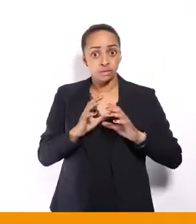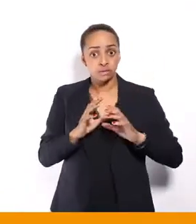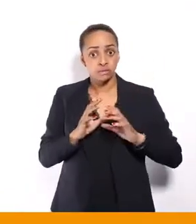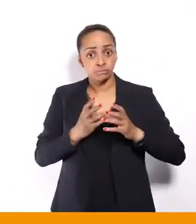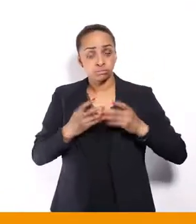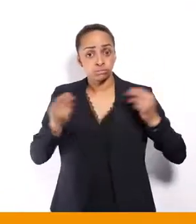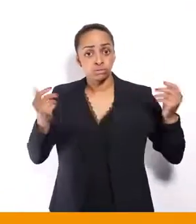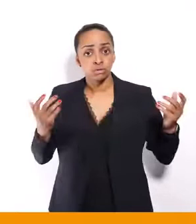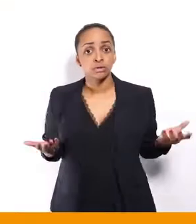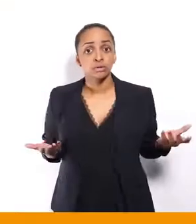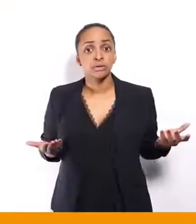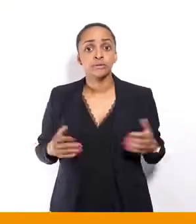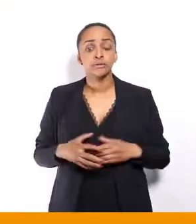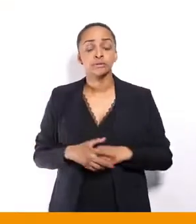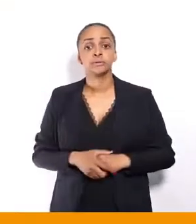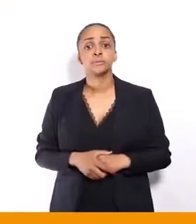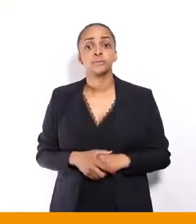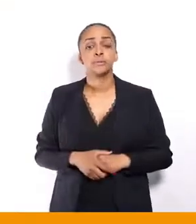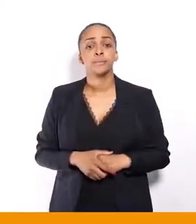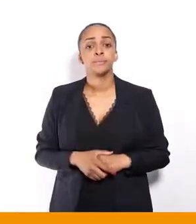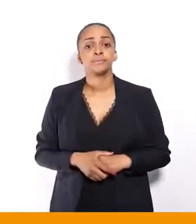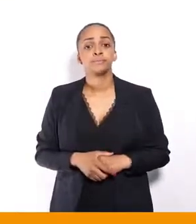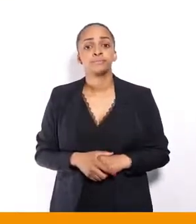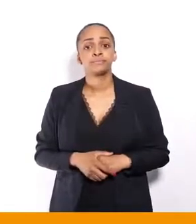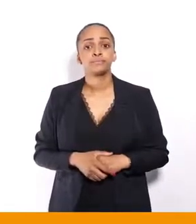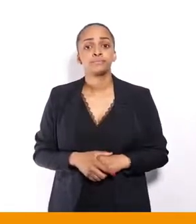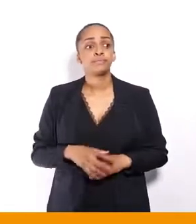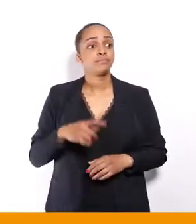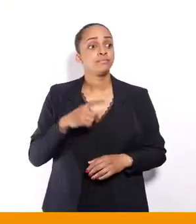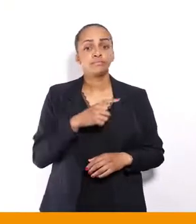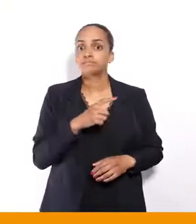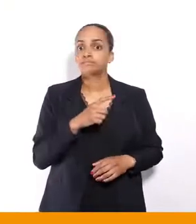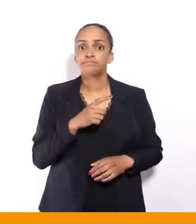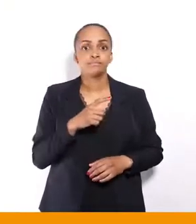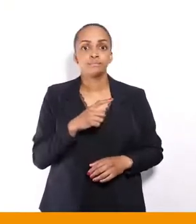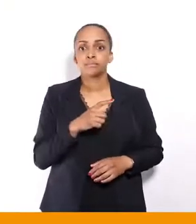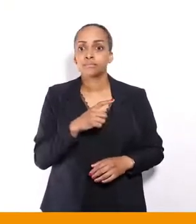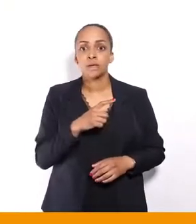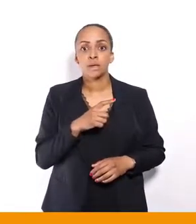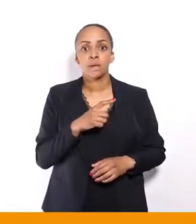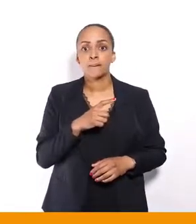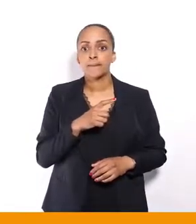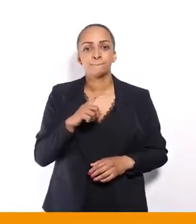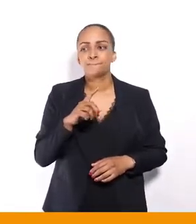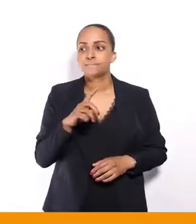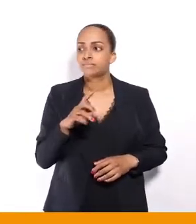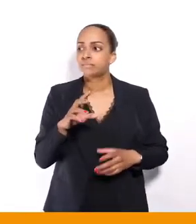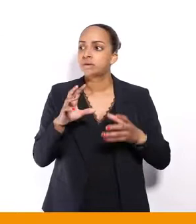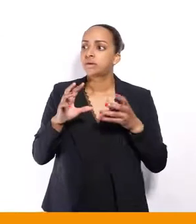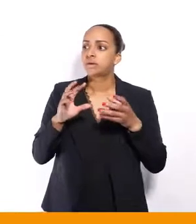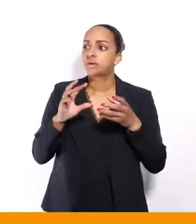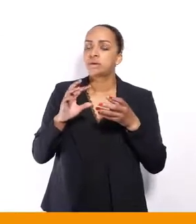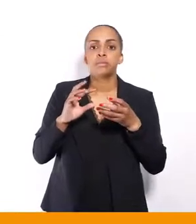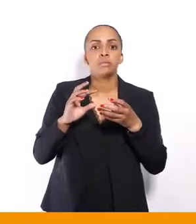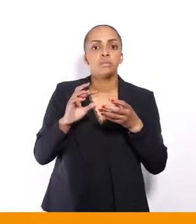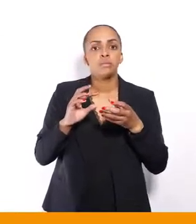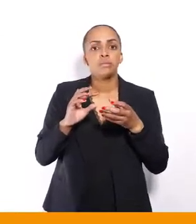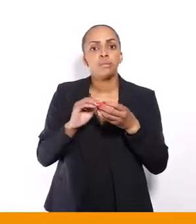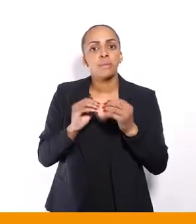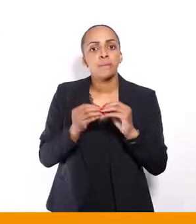Ce qu'on voit, c'est que finalement, tous ceux qui n'arrivent plus à tenir les cadences, parce que, vous savez, c'est même pas seulement le problème des personnes